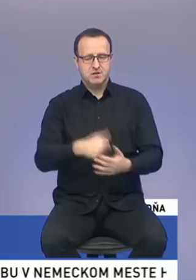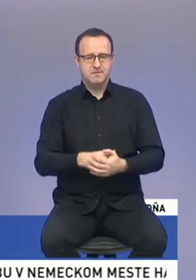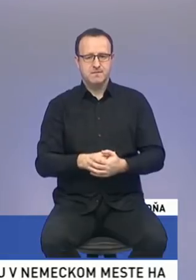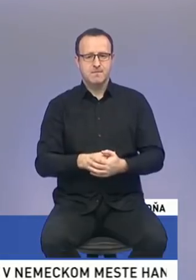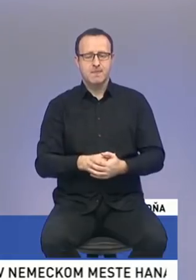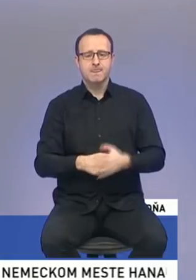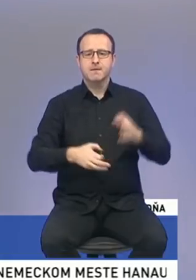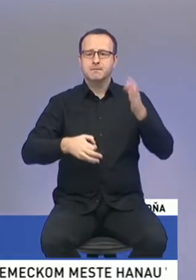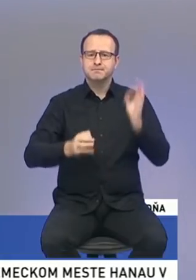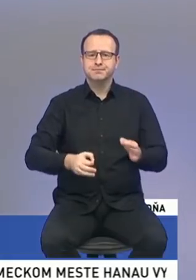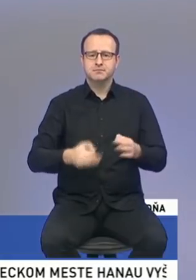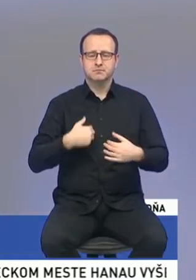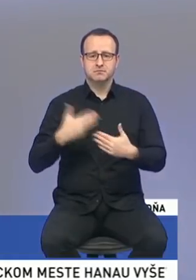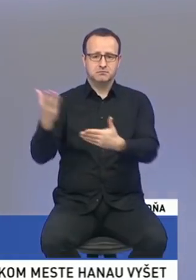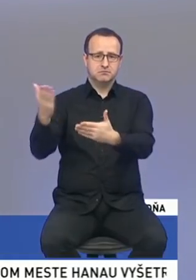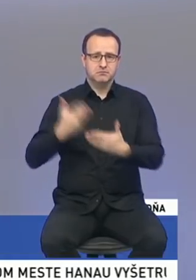máme to podané